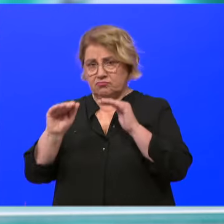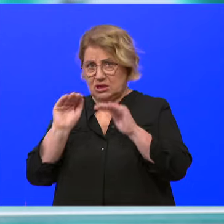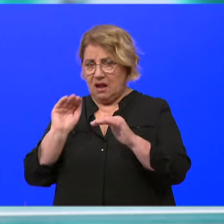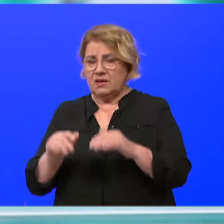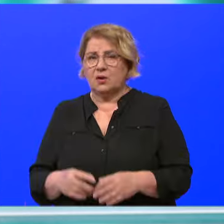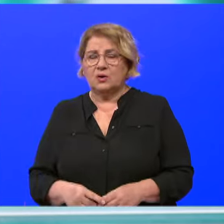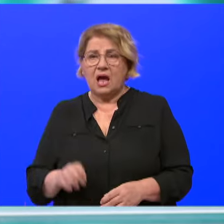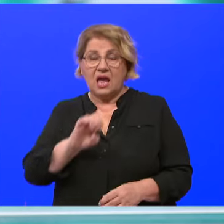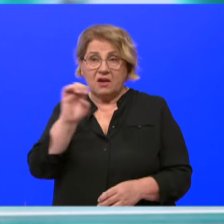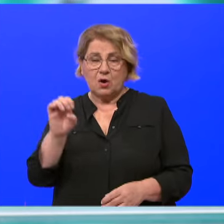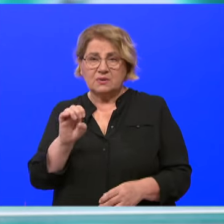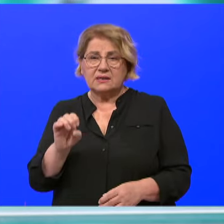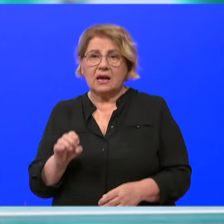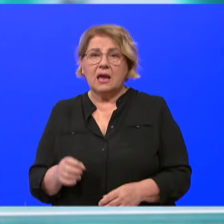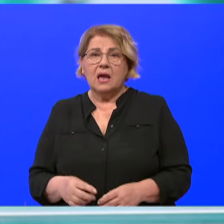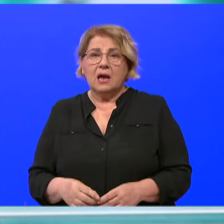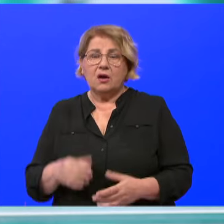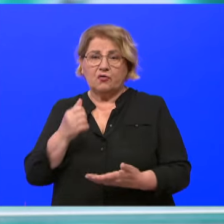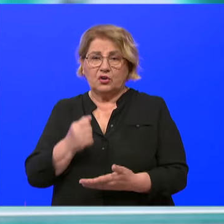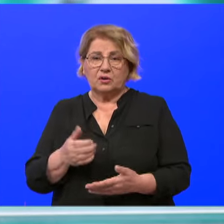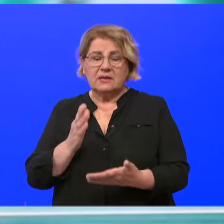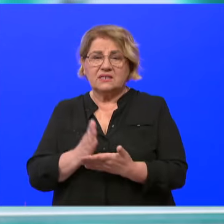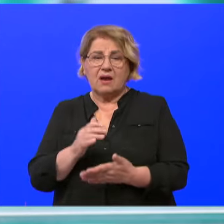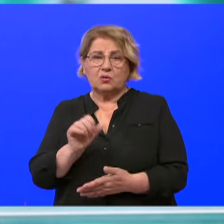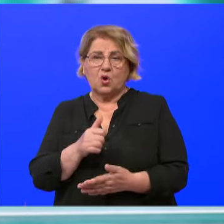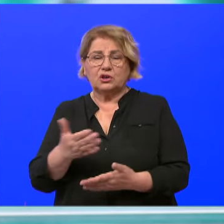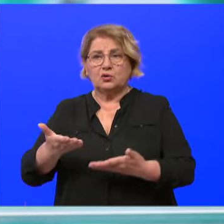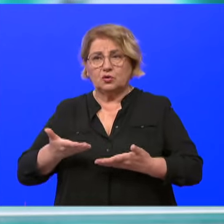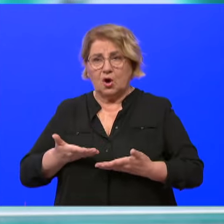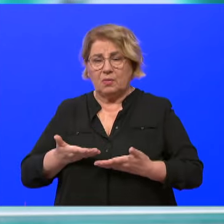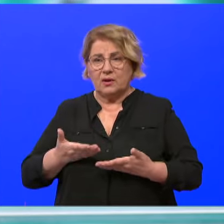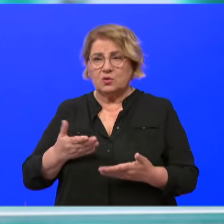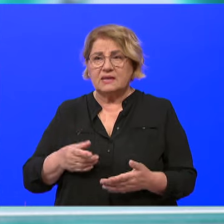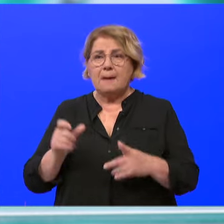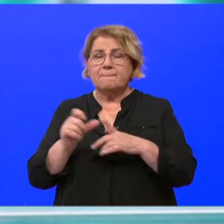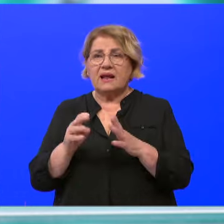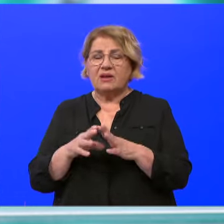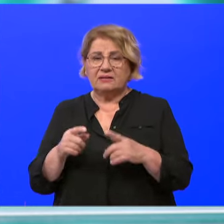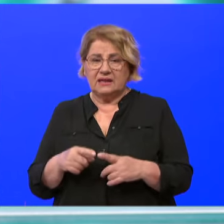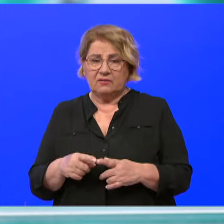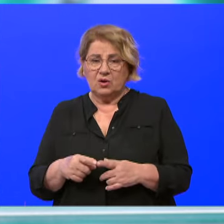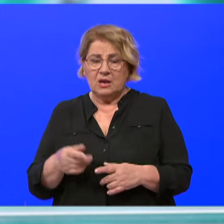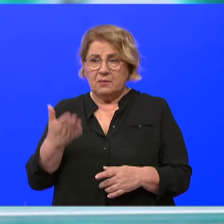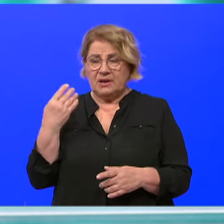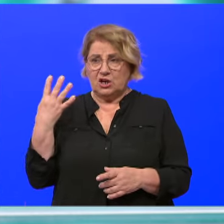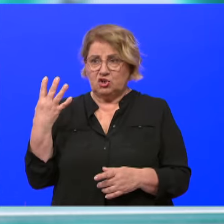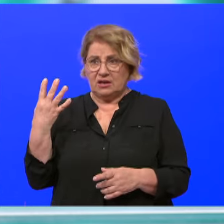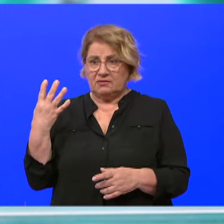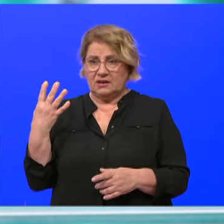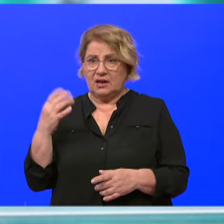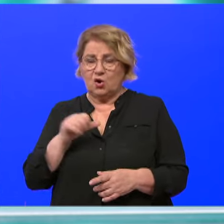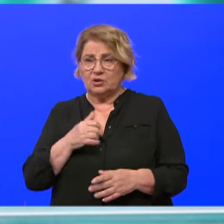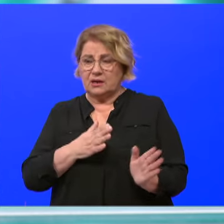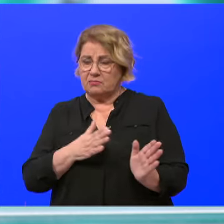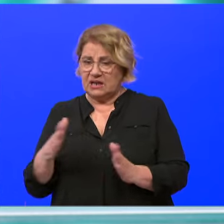udruga na evropske fondove i dobijemo svaku godinu za preventivu na otocima. Čak se 3-4 godine smo dobili